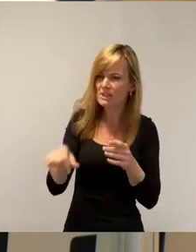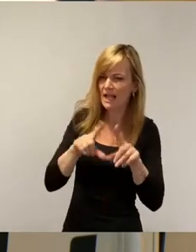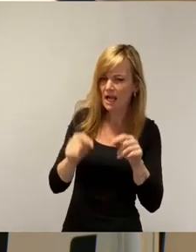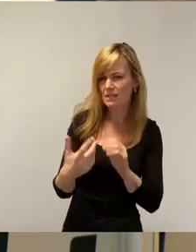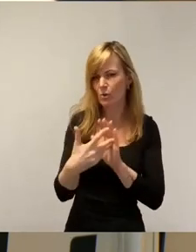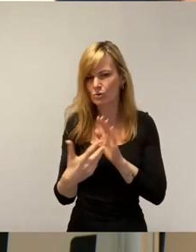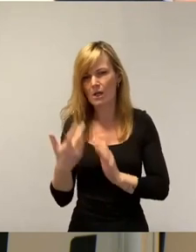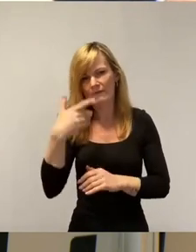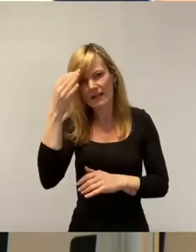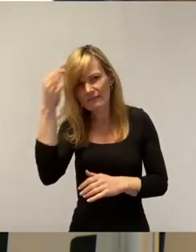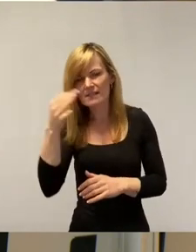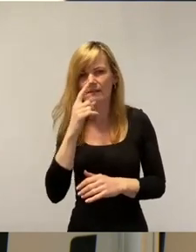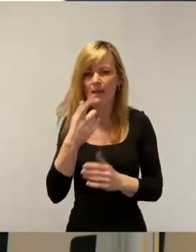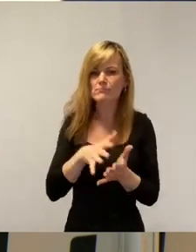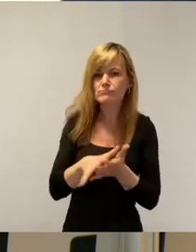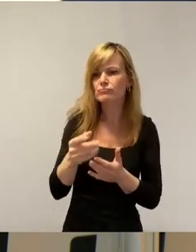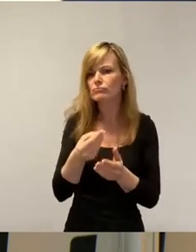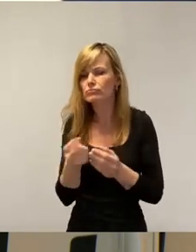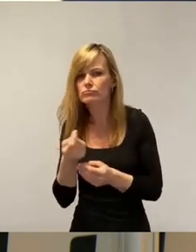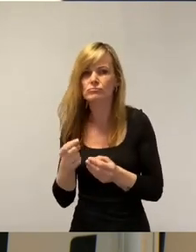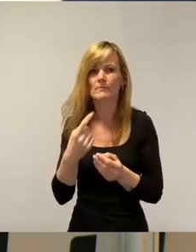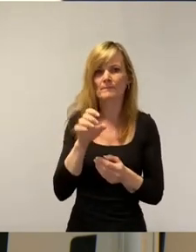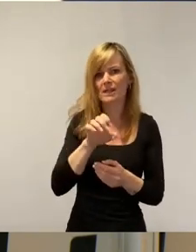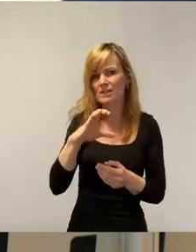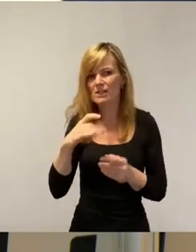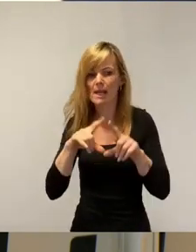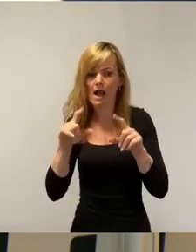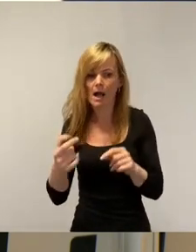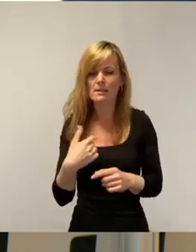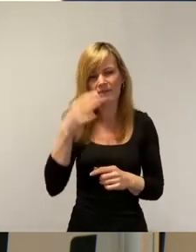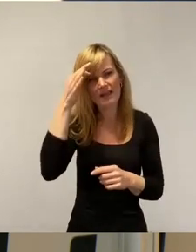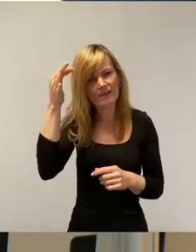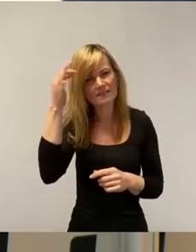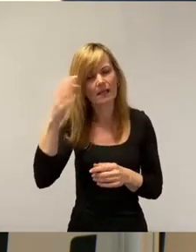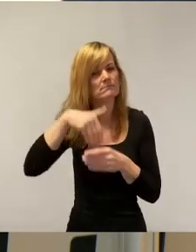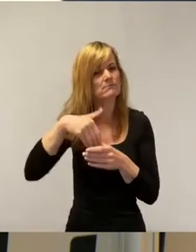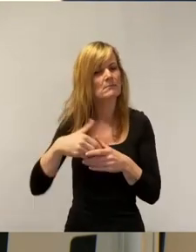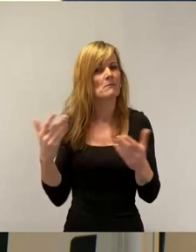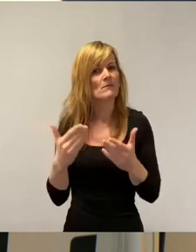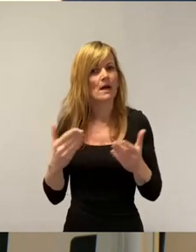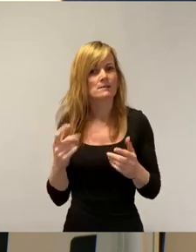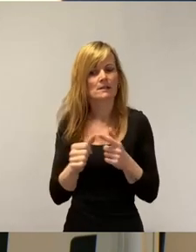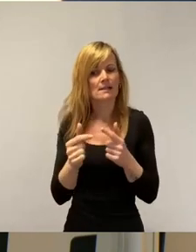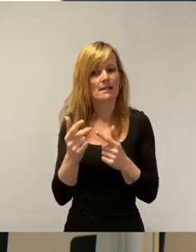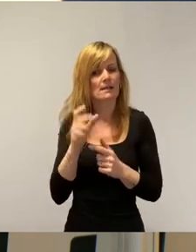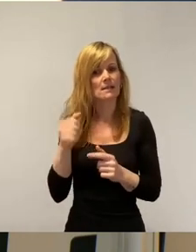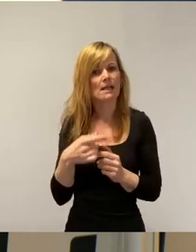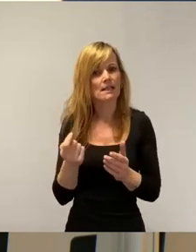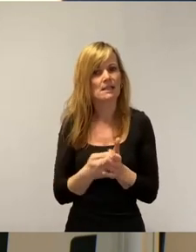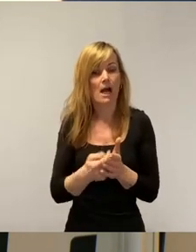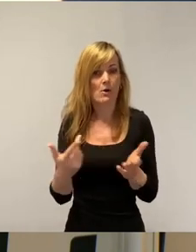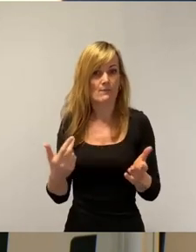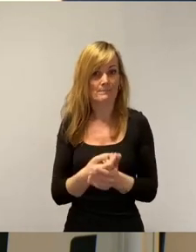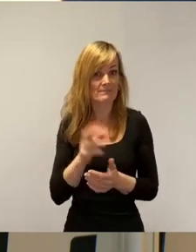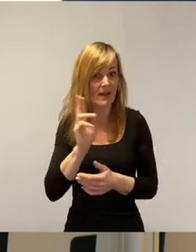Wenn die jetzt eine EC-Karte oder eine Geldkarte haben, dann möchten wir doch auch irgendwie sagen, das und das und das kann man nicht kaufen. Wenn es